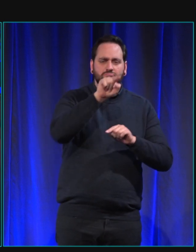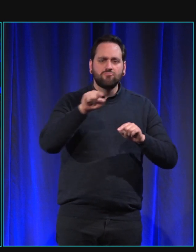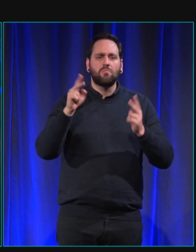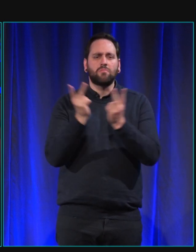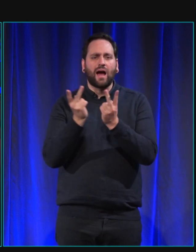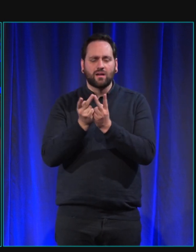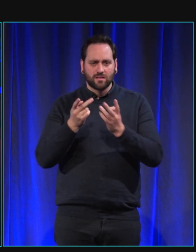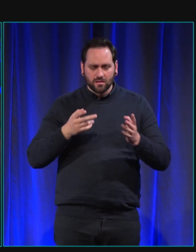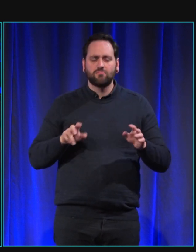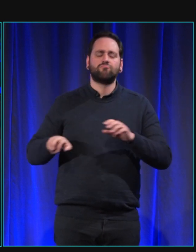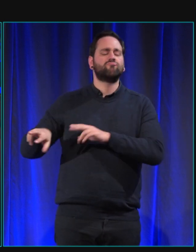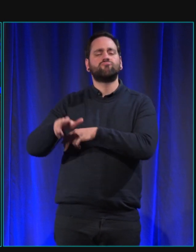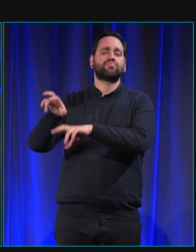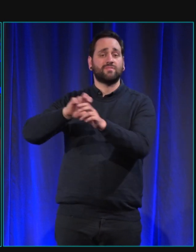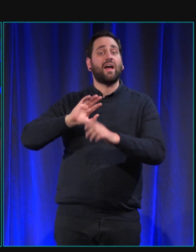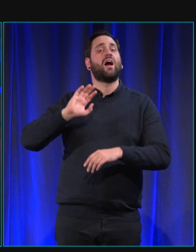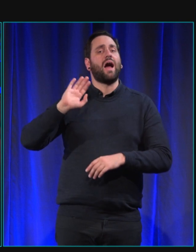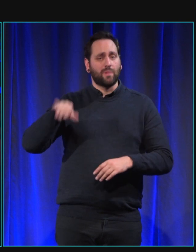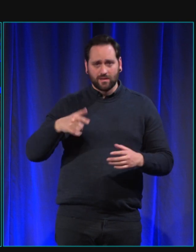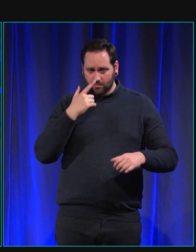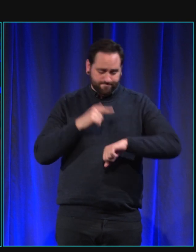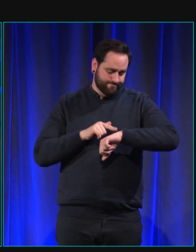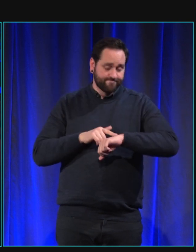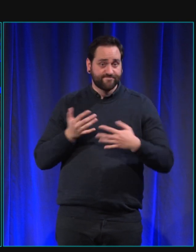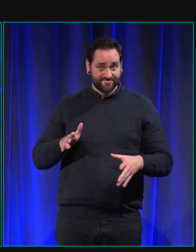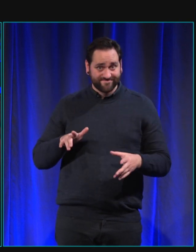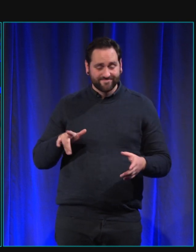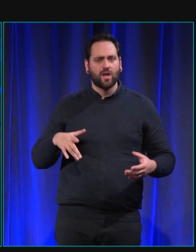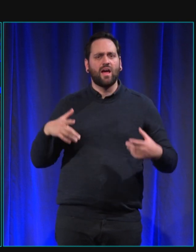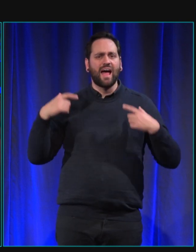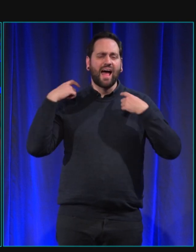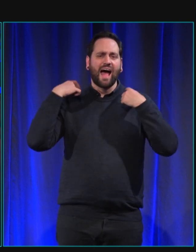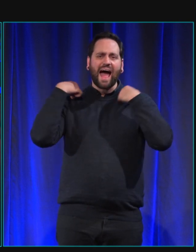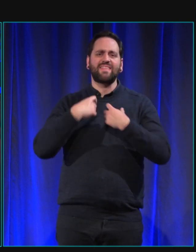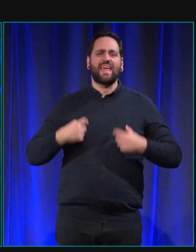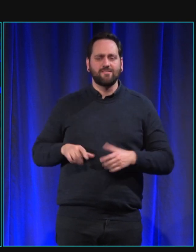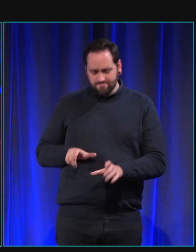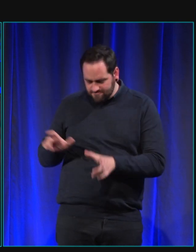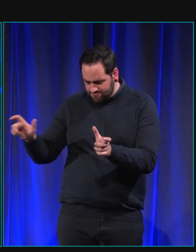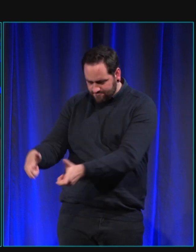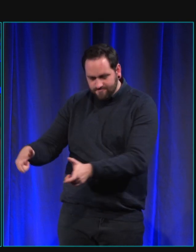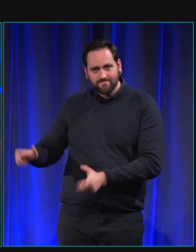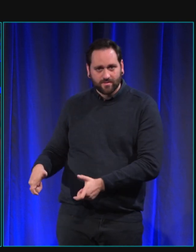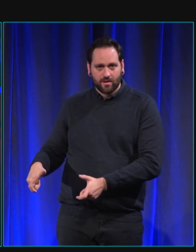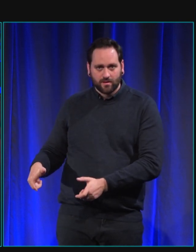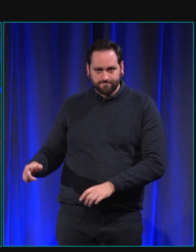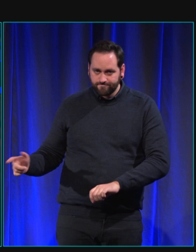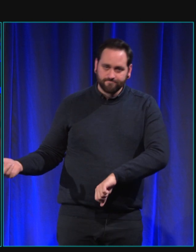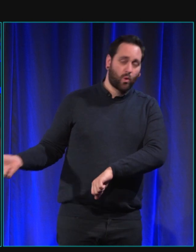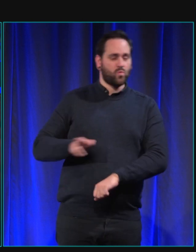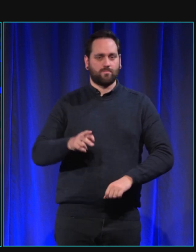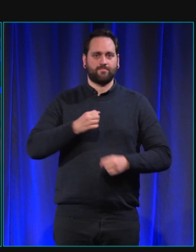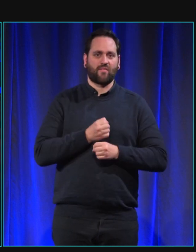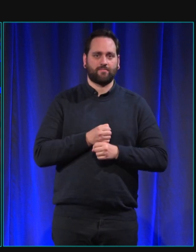le chien reprend ce pourquoi il a été programmé à savoir programmé moi j'appelle ça c'est-à-dire que s'il y des